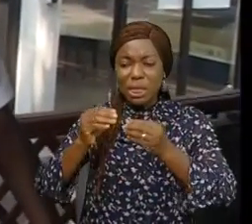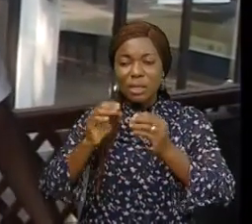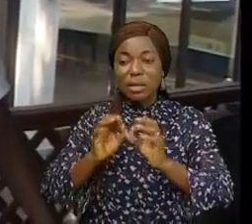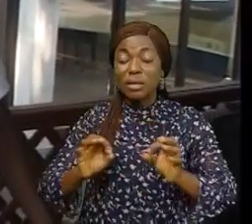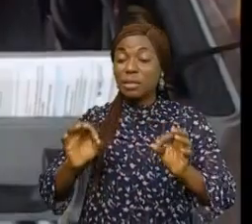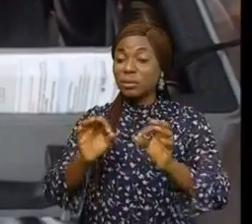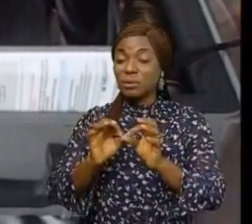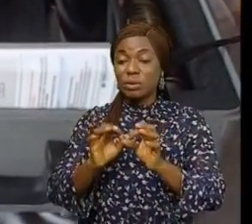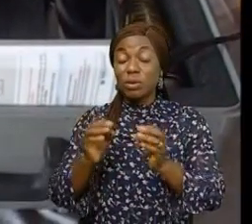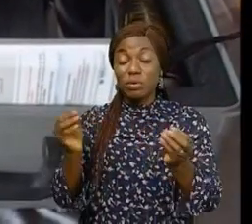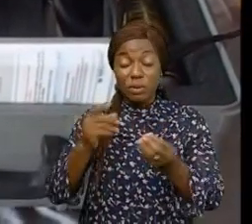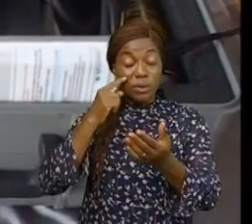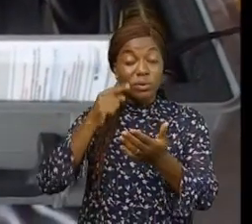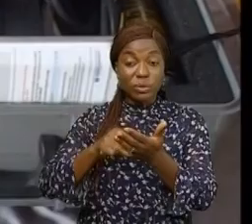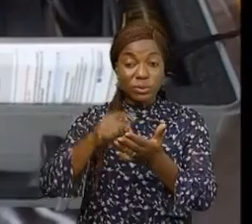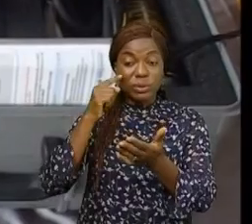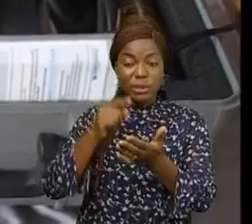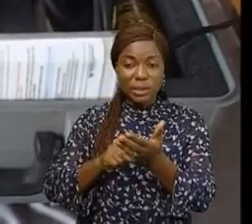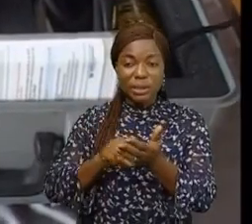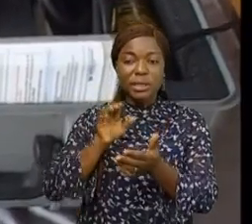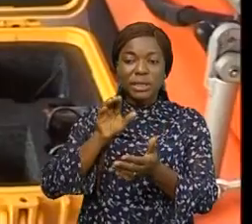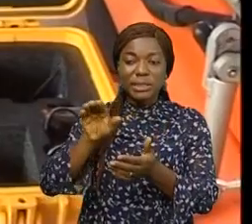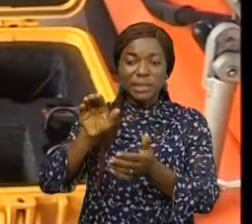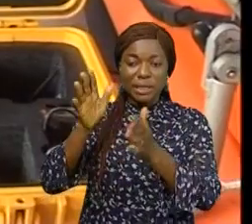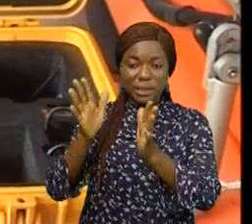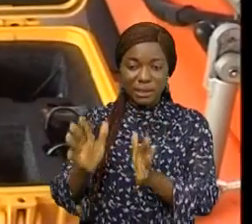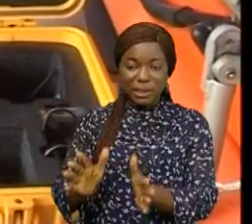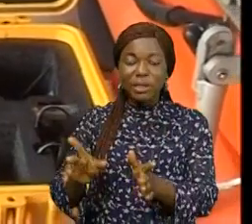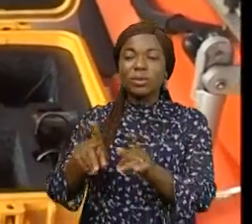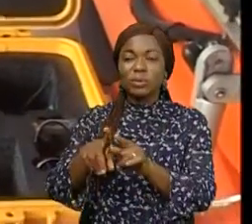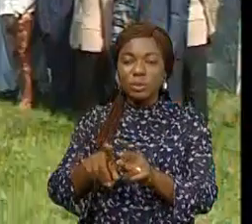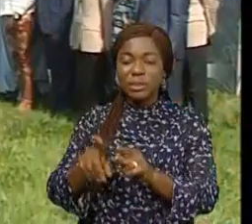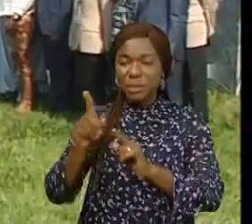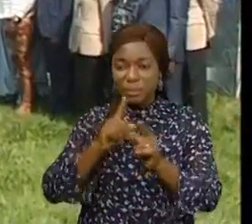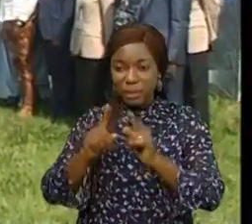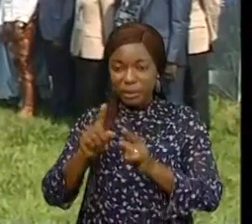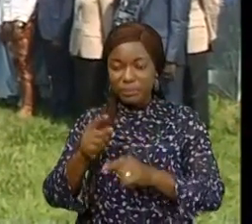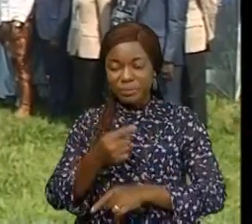malnutrition constaté par le directeur Georges Koulin-Fouka de la CICOS.